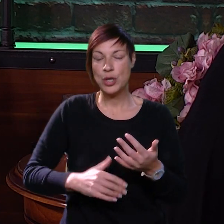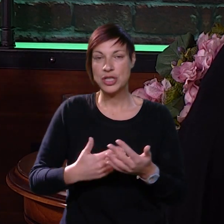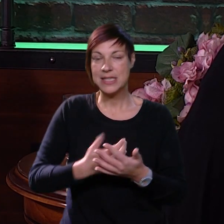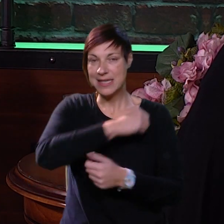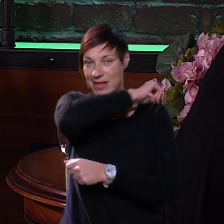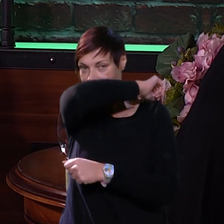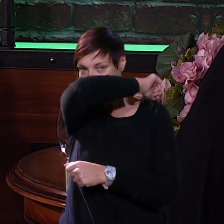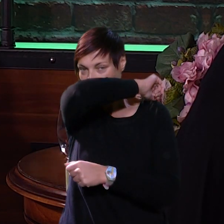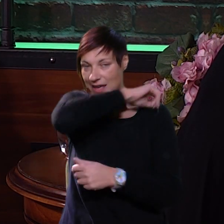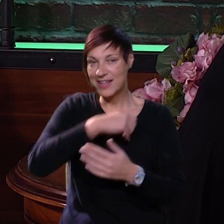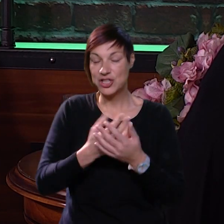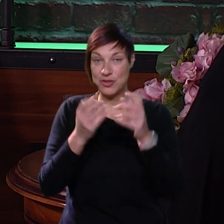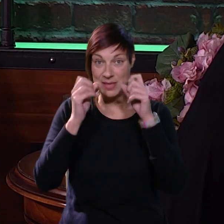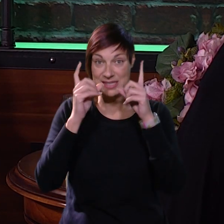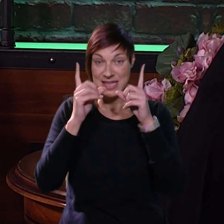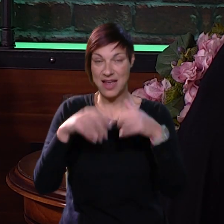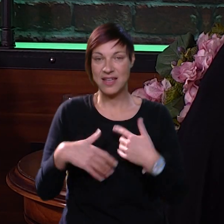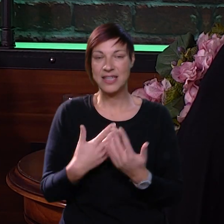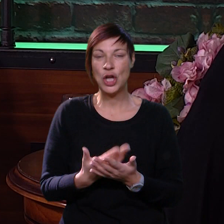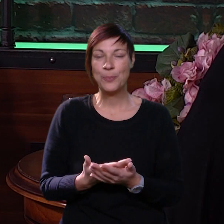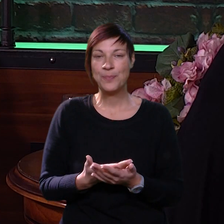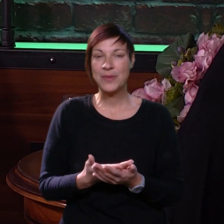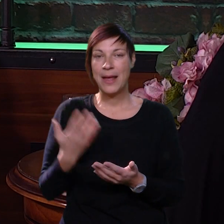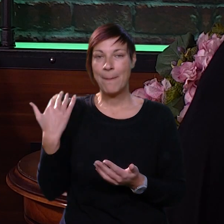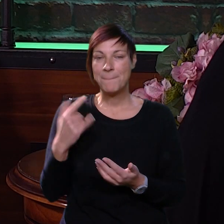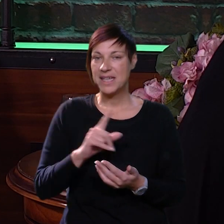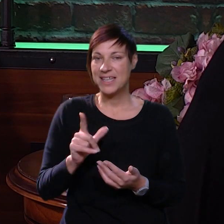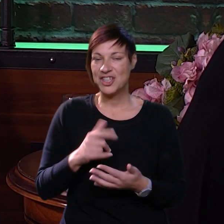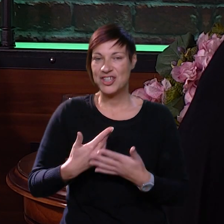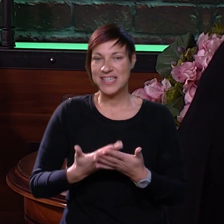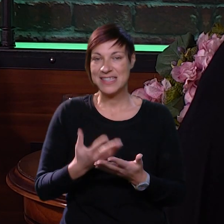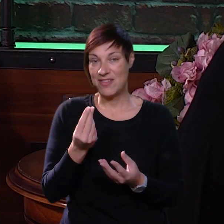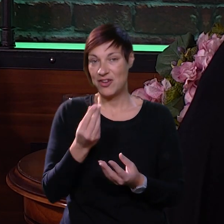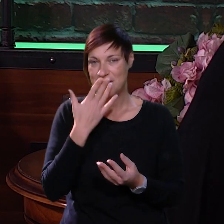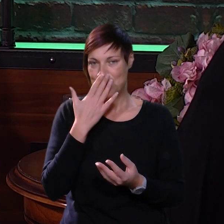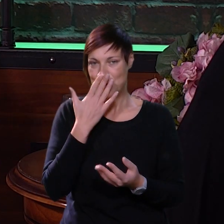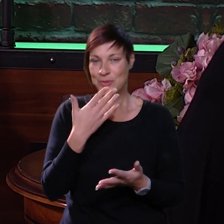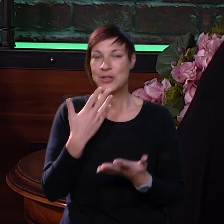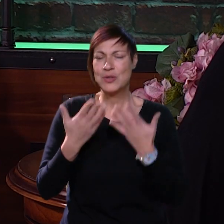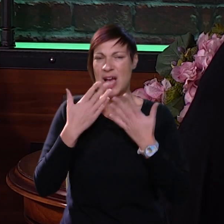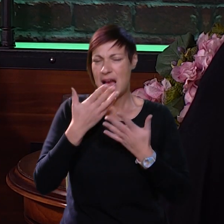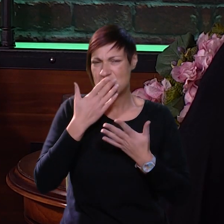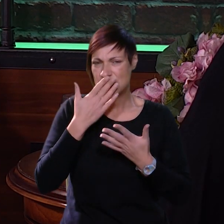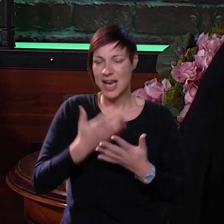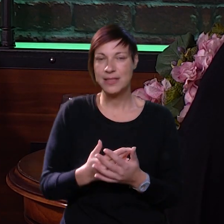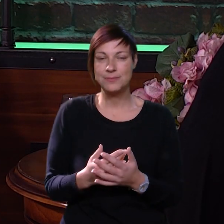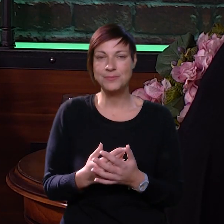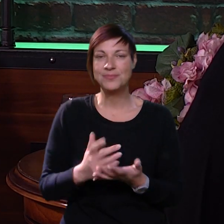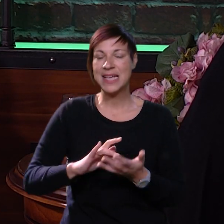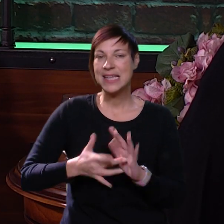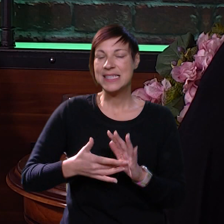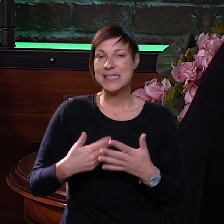počeli staljati lakat, što me baš iznenadilo, s obzirom da prije nitko nije staljao niti ruku na uste dok su kašljali,